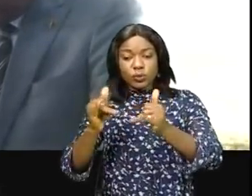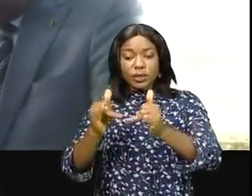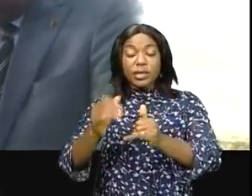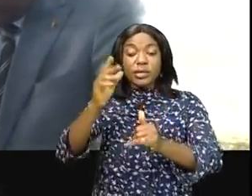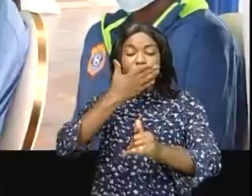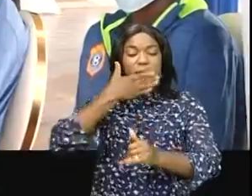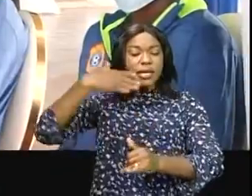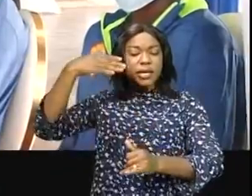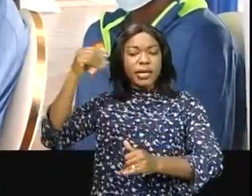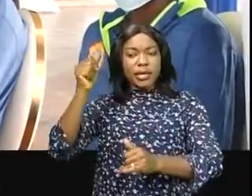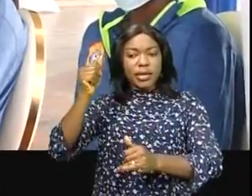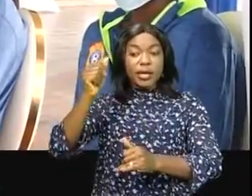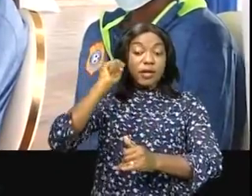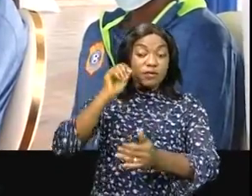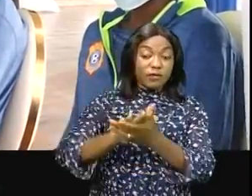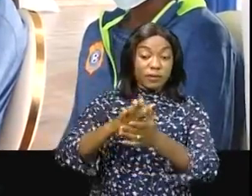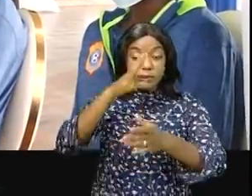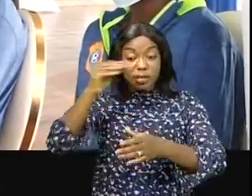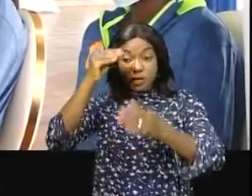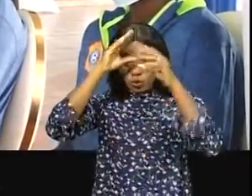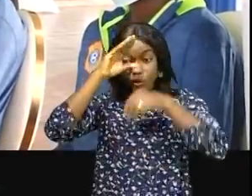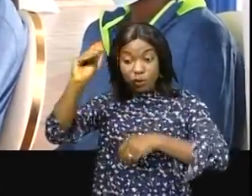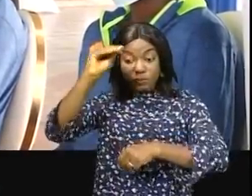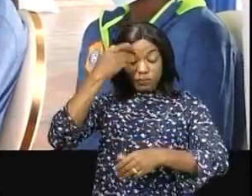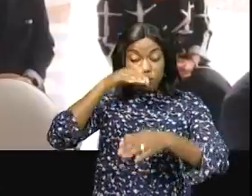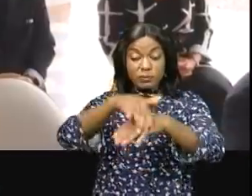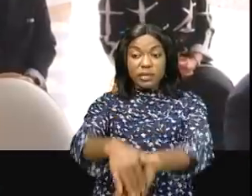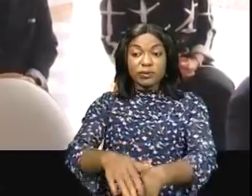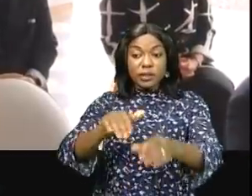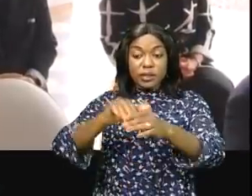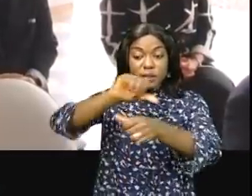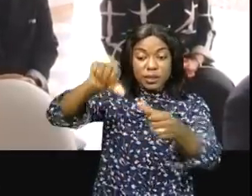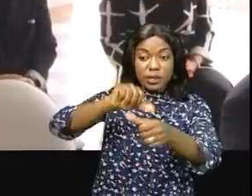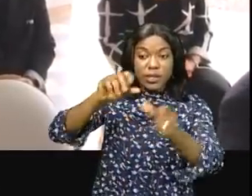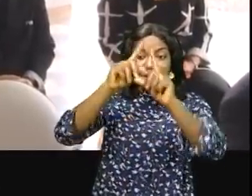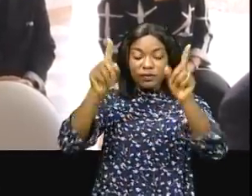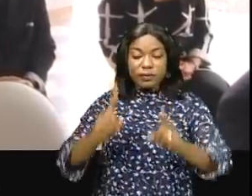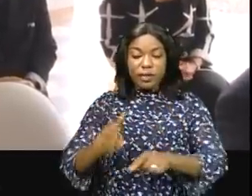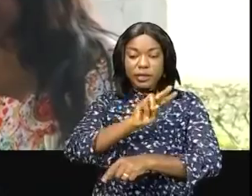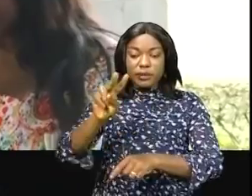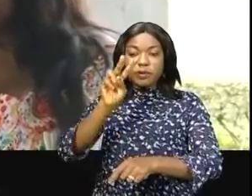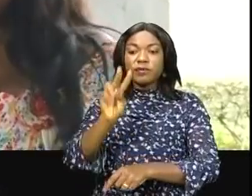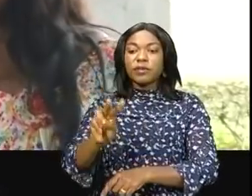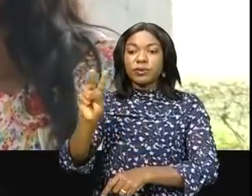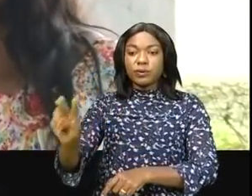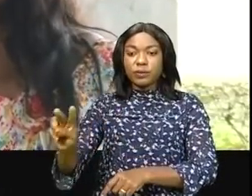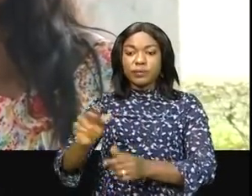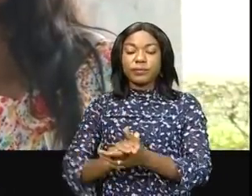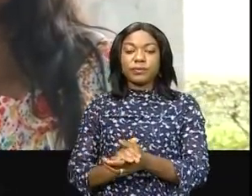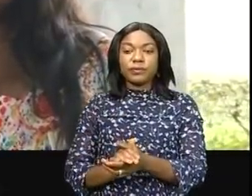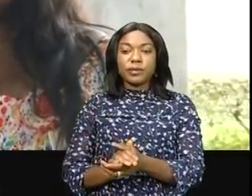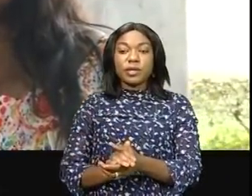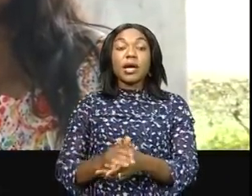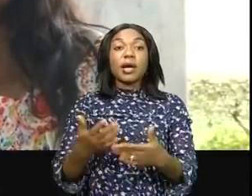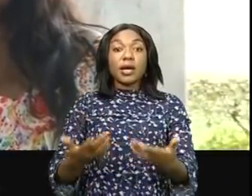deux meilleures équipes masculines et féminines du pays participer à un tournoi interscolaire africain en 2022. L'événement